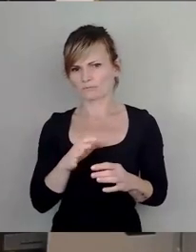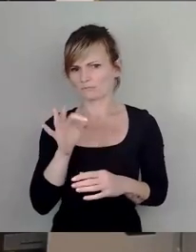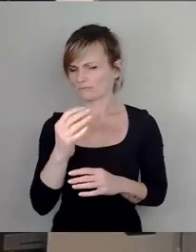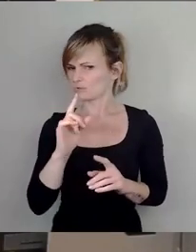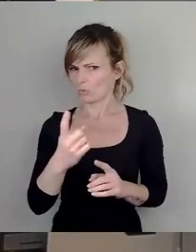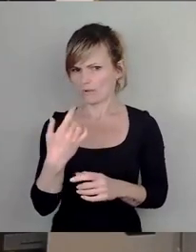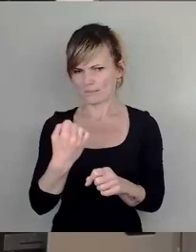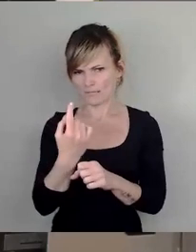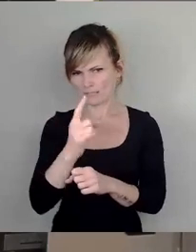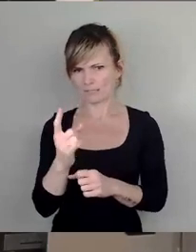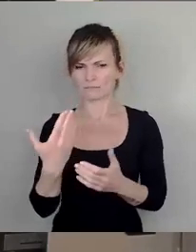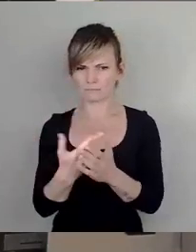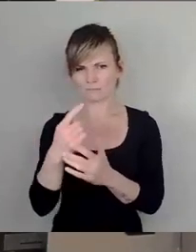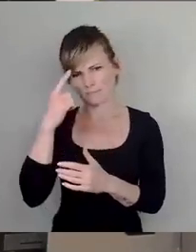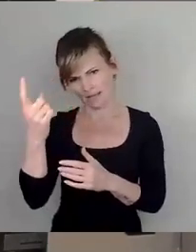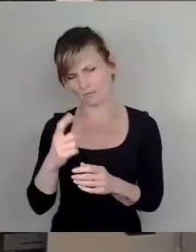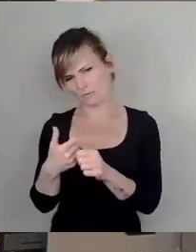dieser Meinung schließen wir uns an. Vielen Dank.